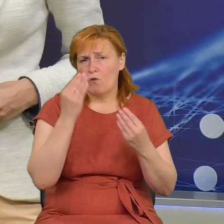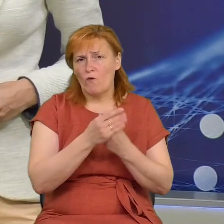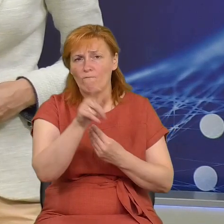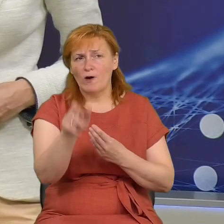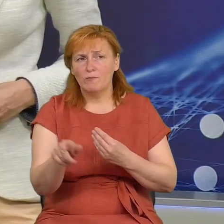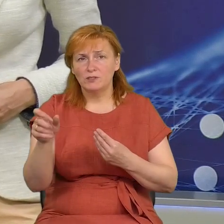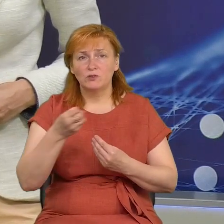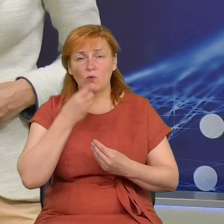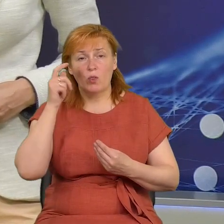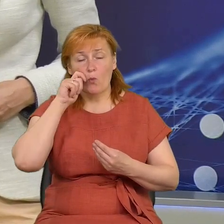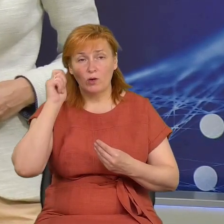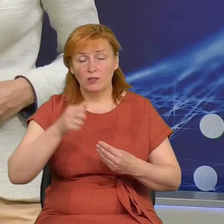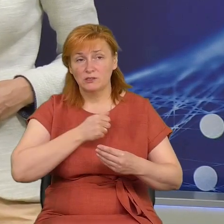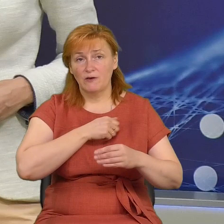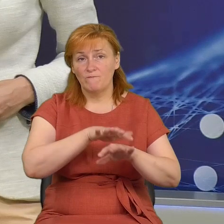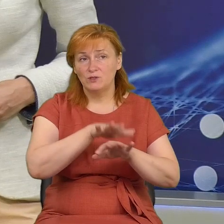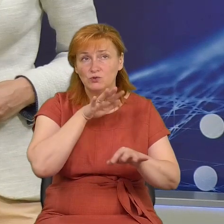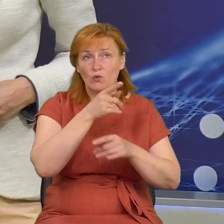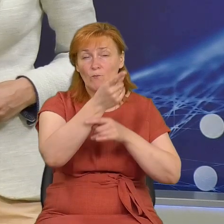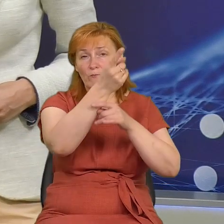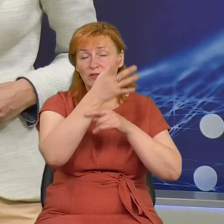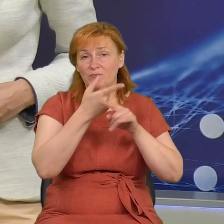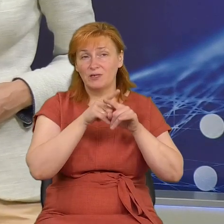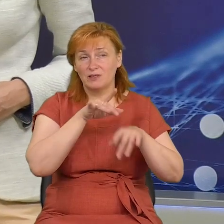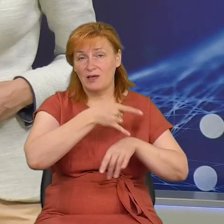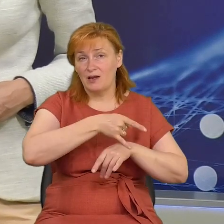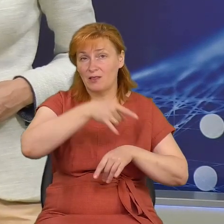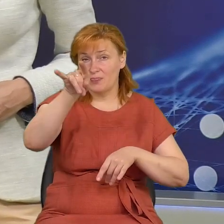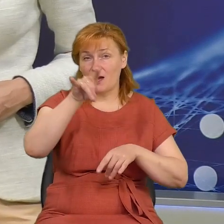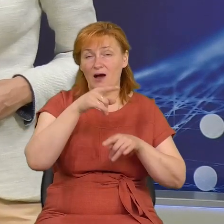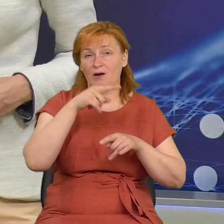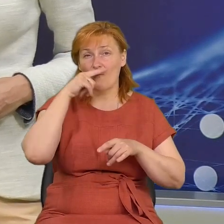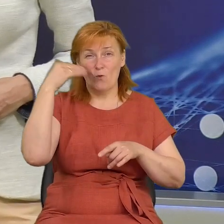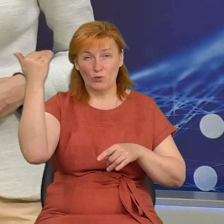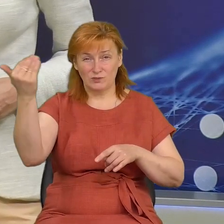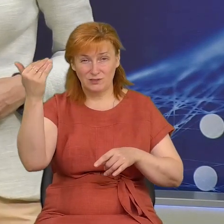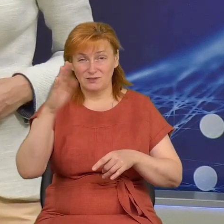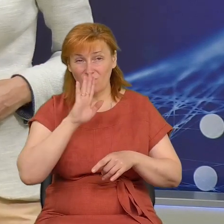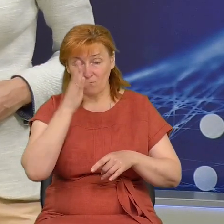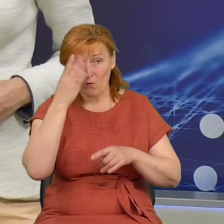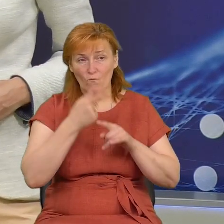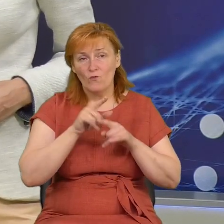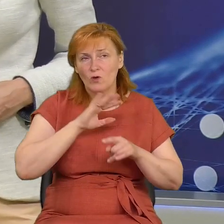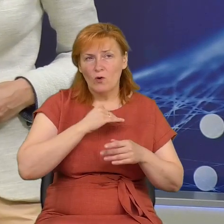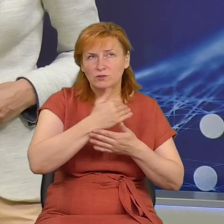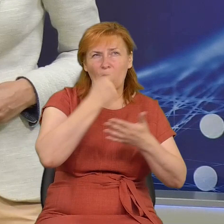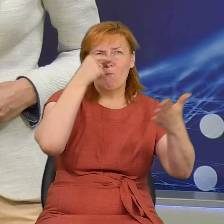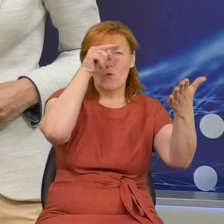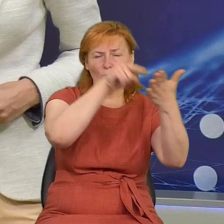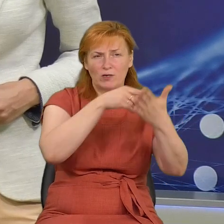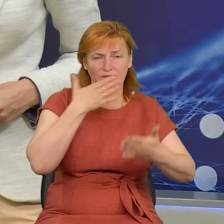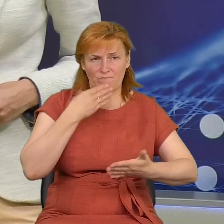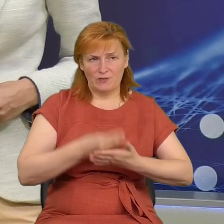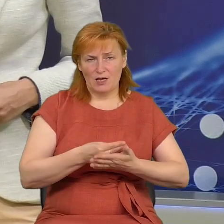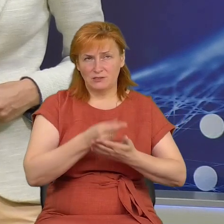українські військові підбили у небі над Черніговим літак російського пілота Красноярцева, намагався вцілити у нього з власного